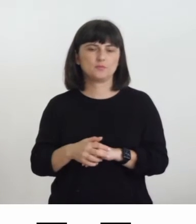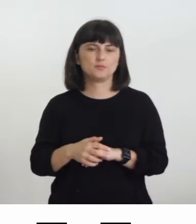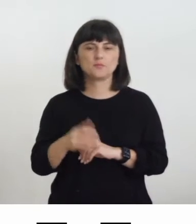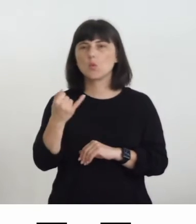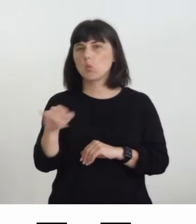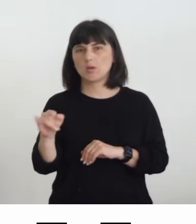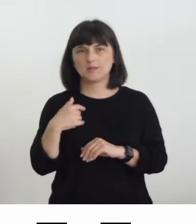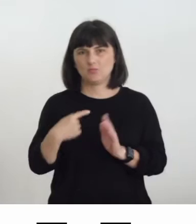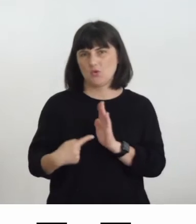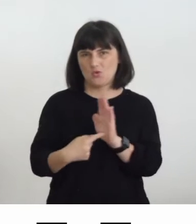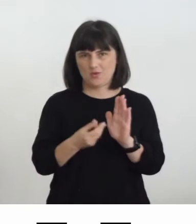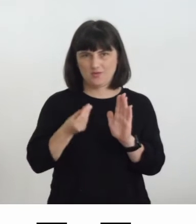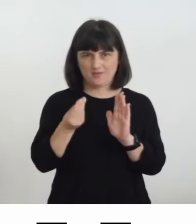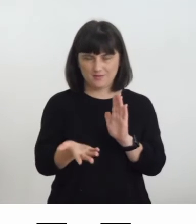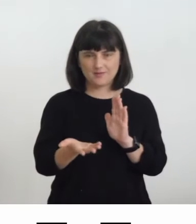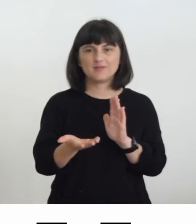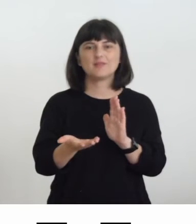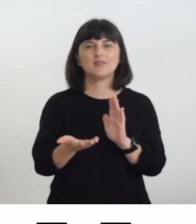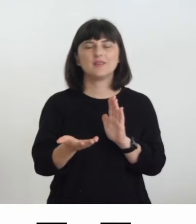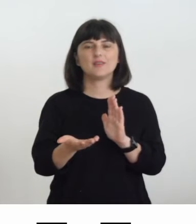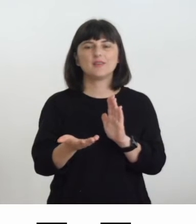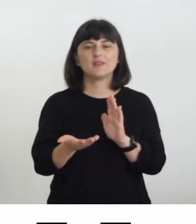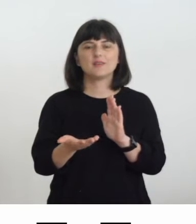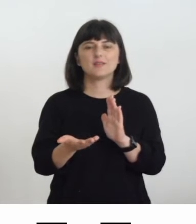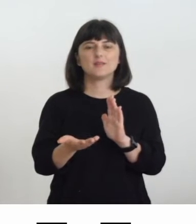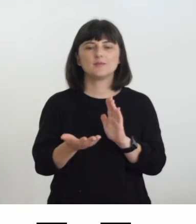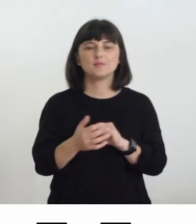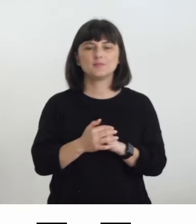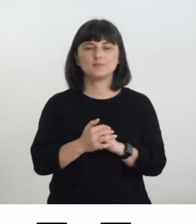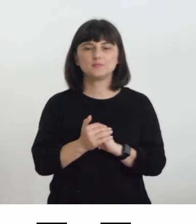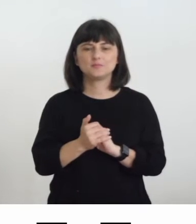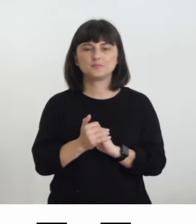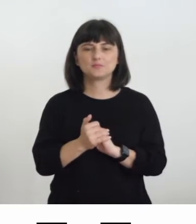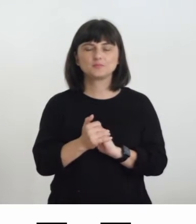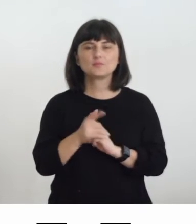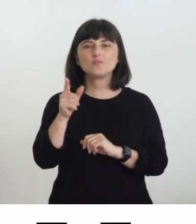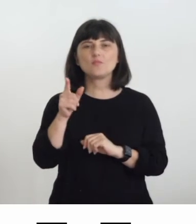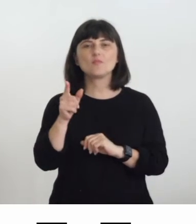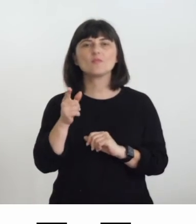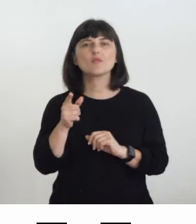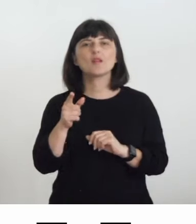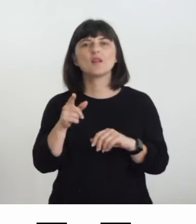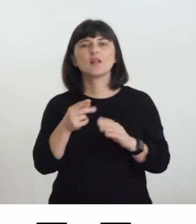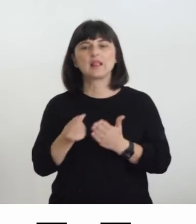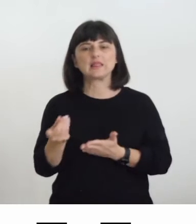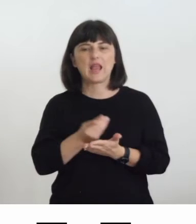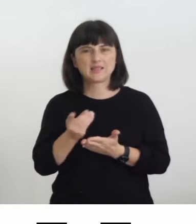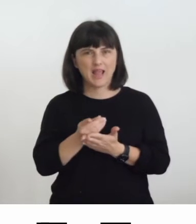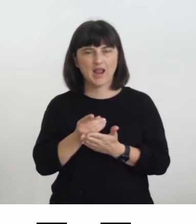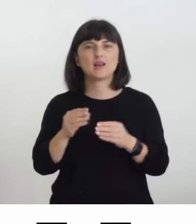che vi presento è la collezione design al Museo Mero